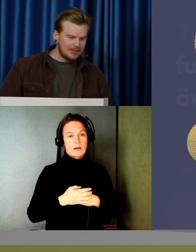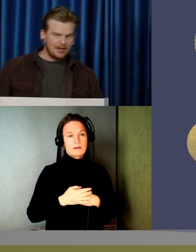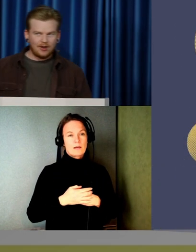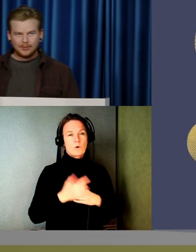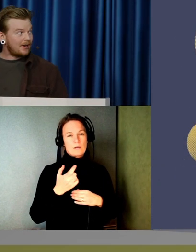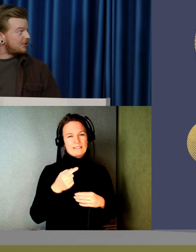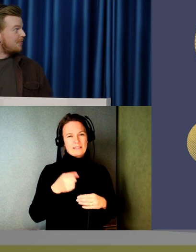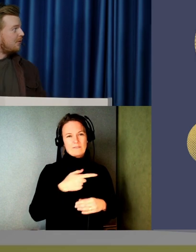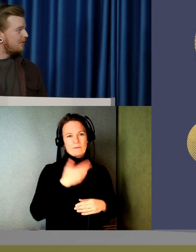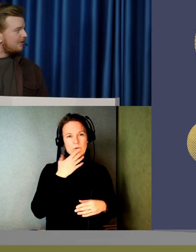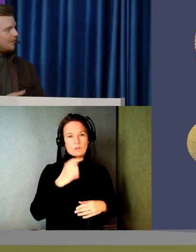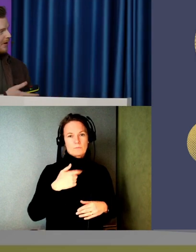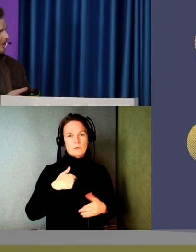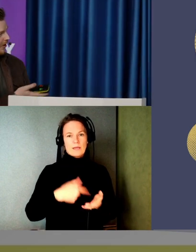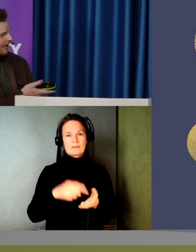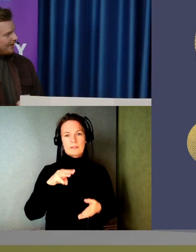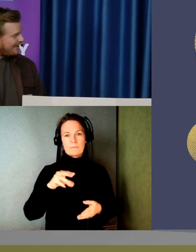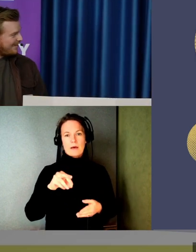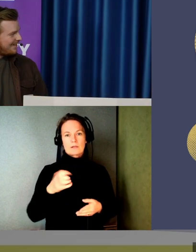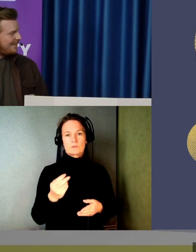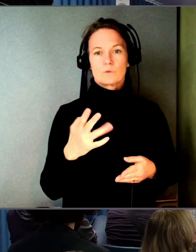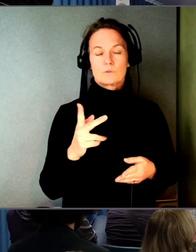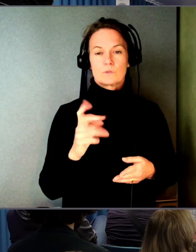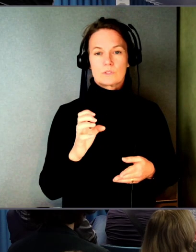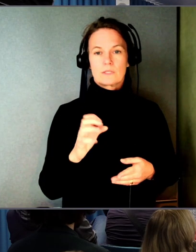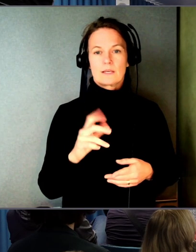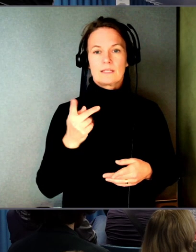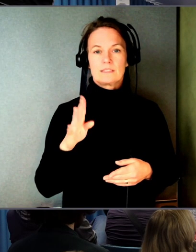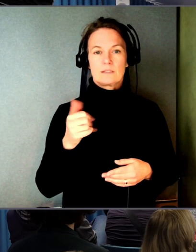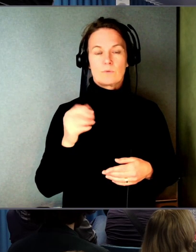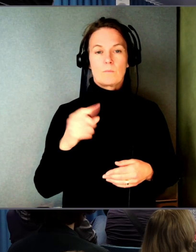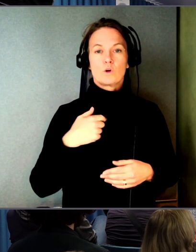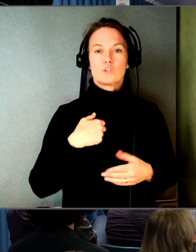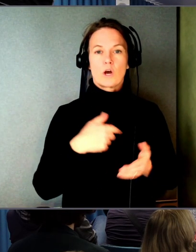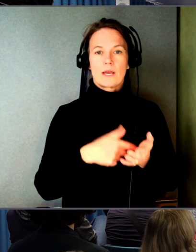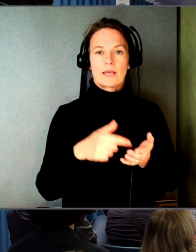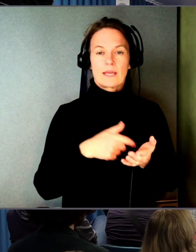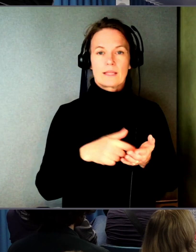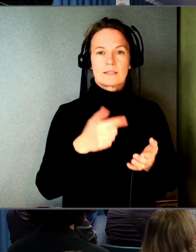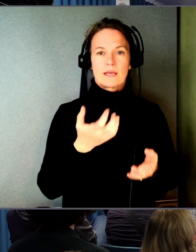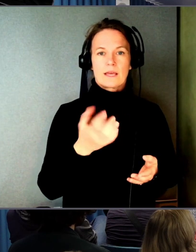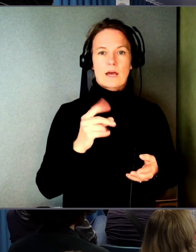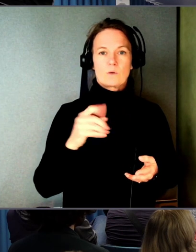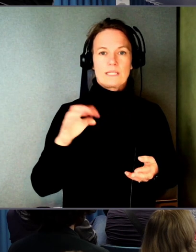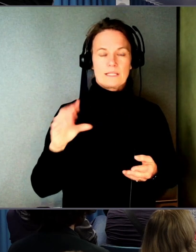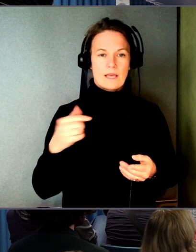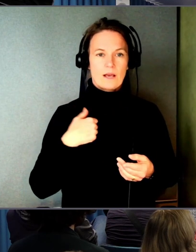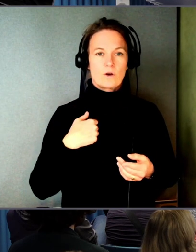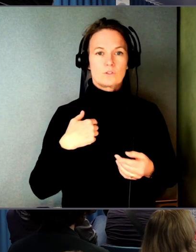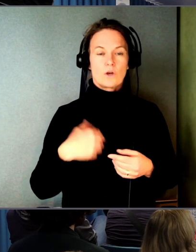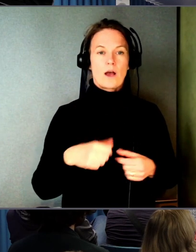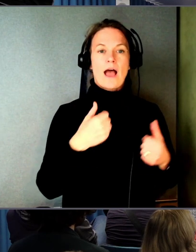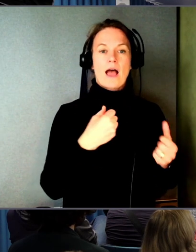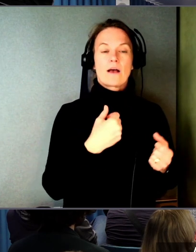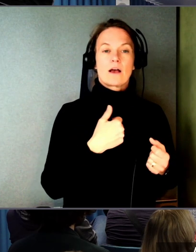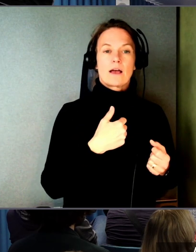om idag. Jag heter Marcus Kinbom och med mig har jag... Caroline Lindström och jag är frontend-utvecklare. Och jag är affärsutvecklare på Askos.